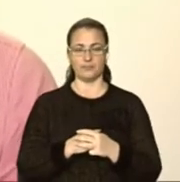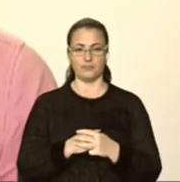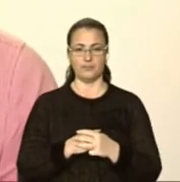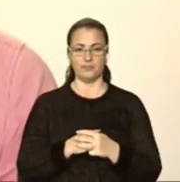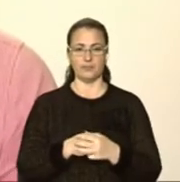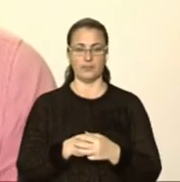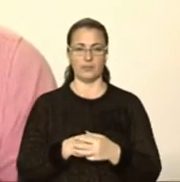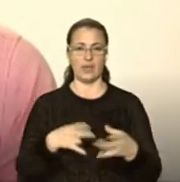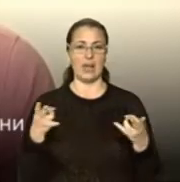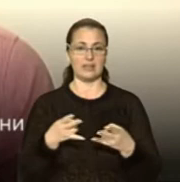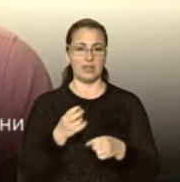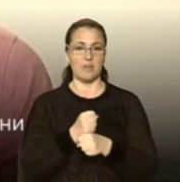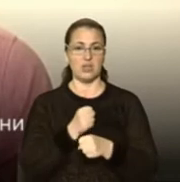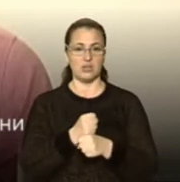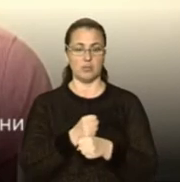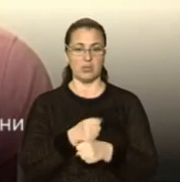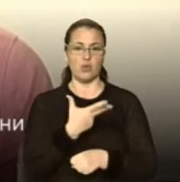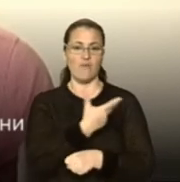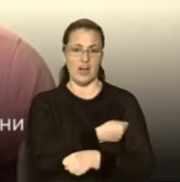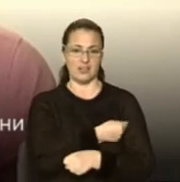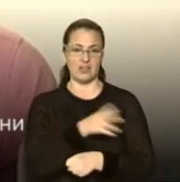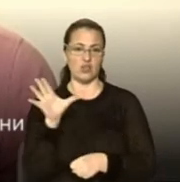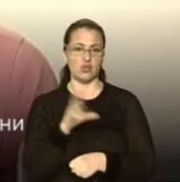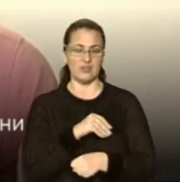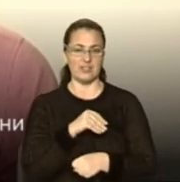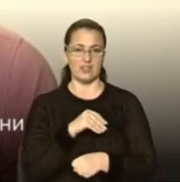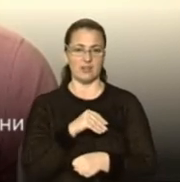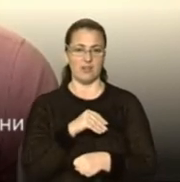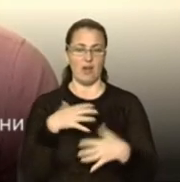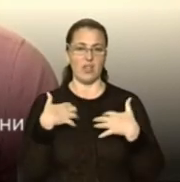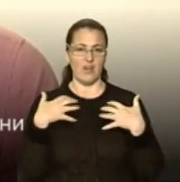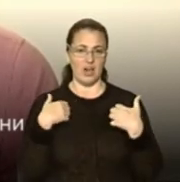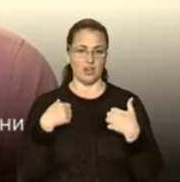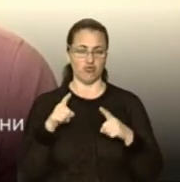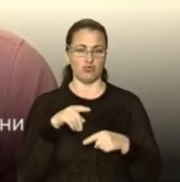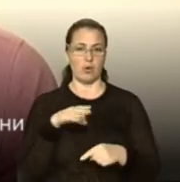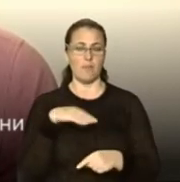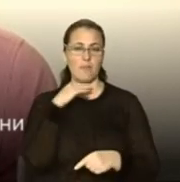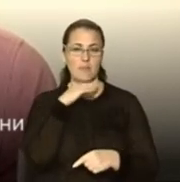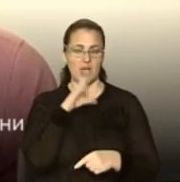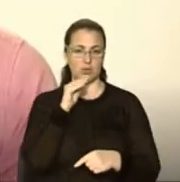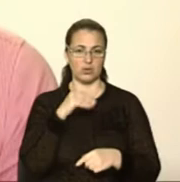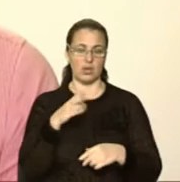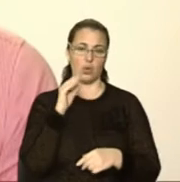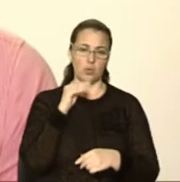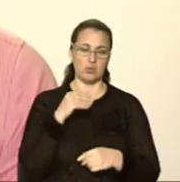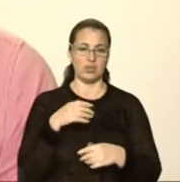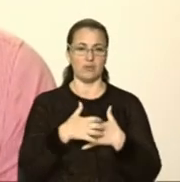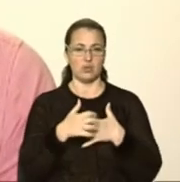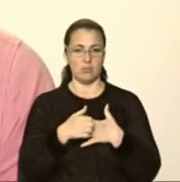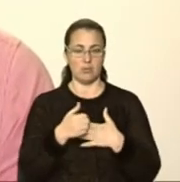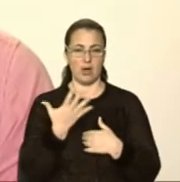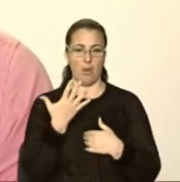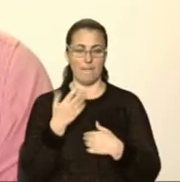робити вакцинацію всіх тварин, м'ясоїдних собак та котів в 5-кілометровій зоні